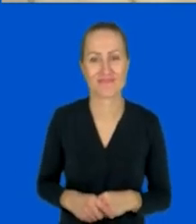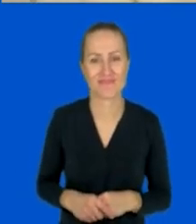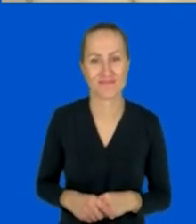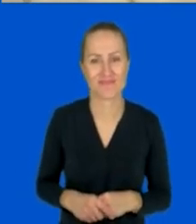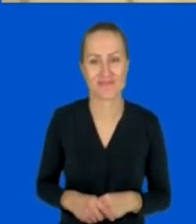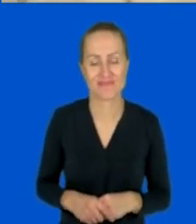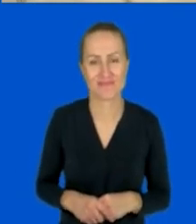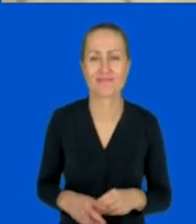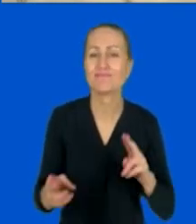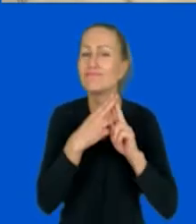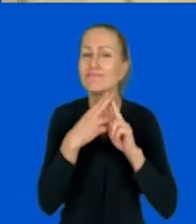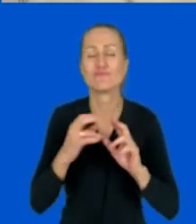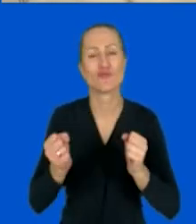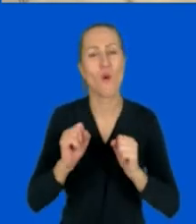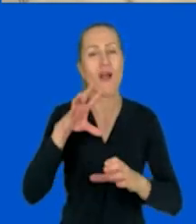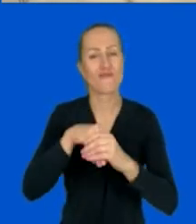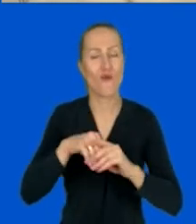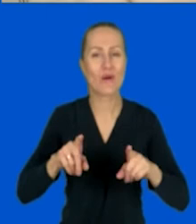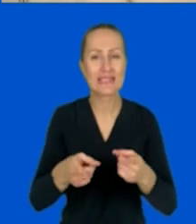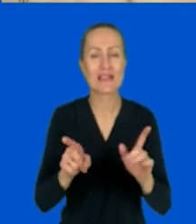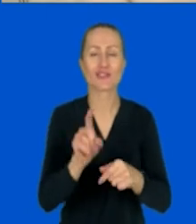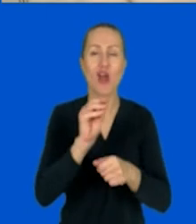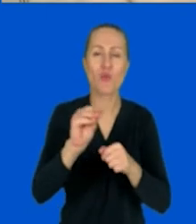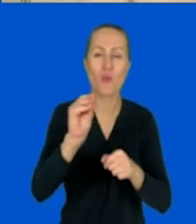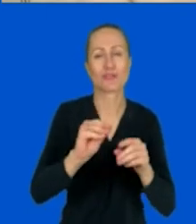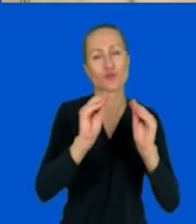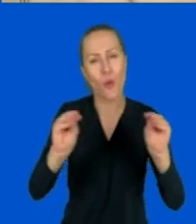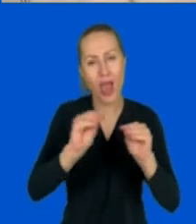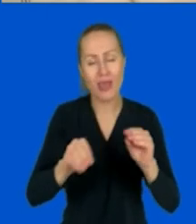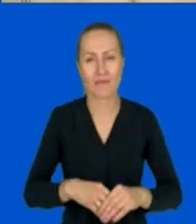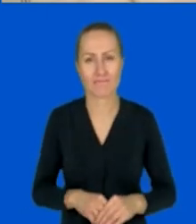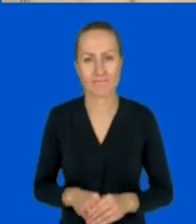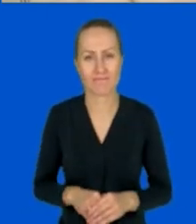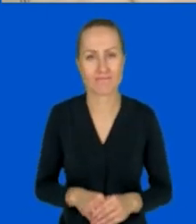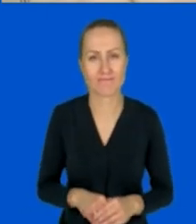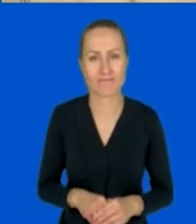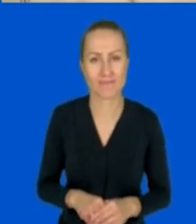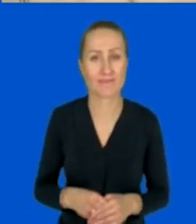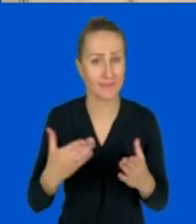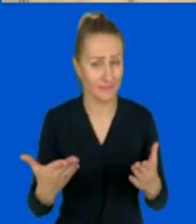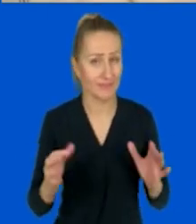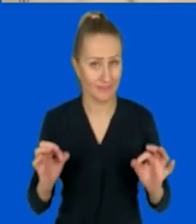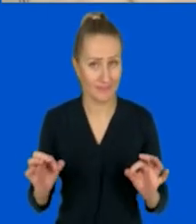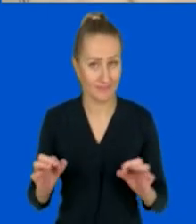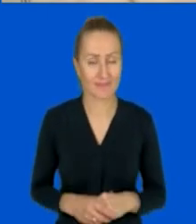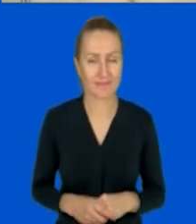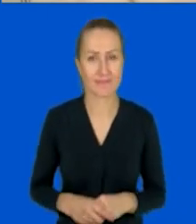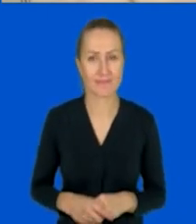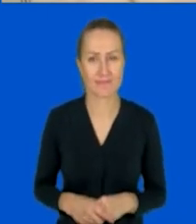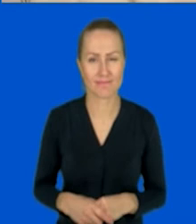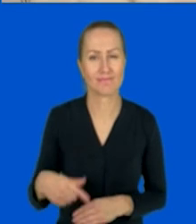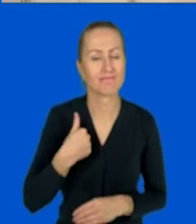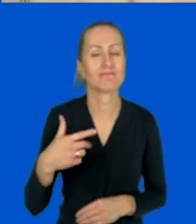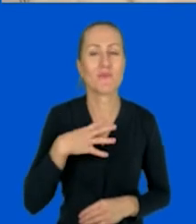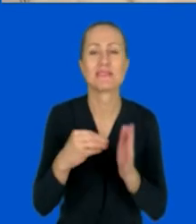Uzgodnienia działań w organizacji, edukacja, szkolenia. Dobra. To ja sobie wypisałam